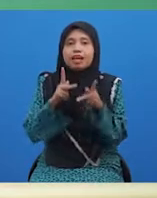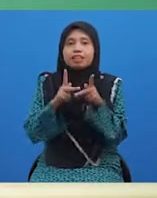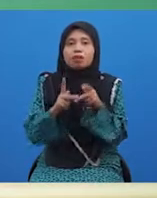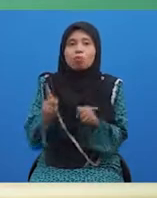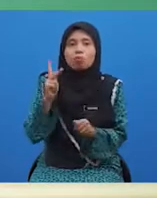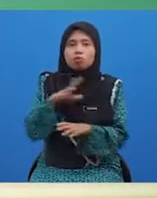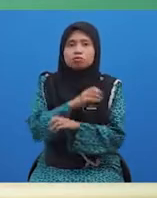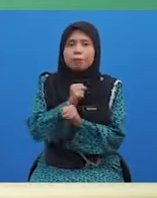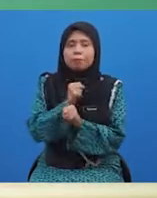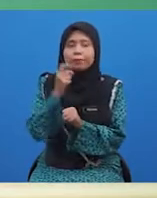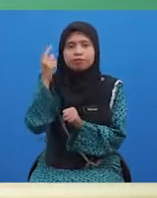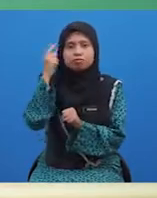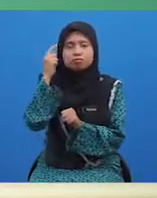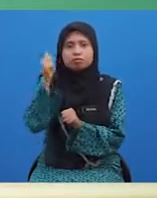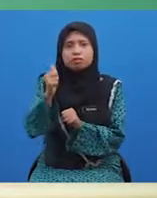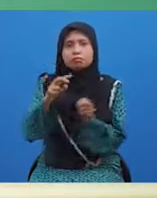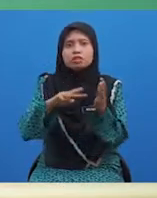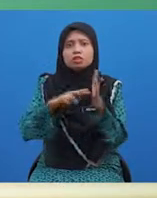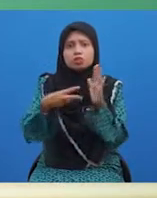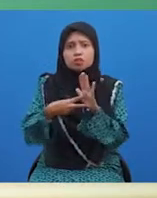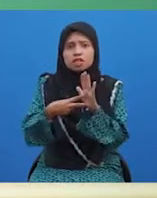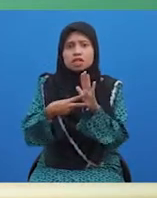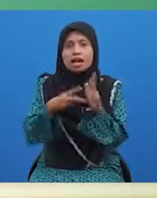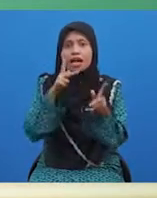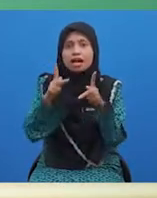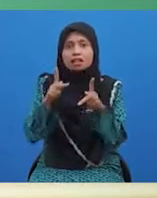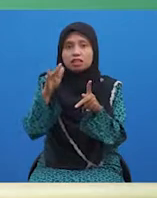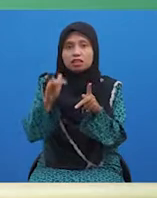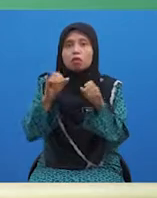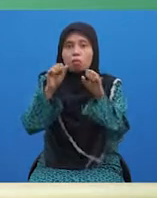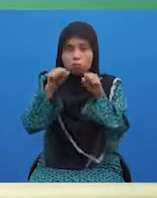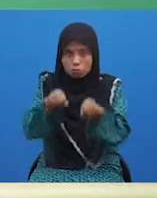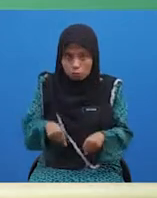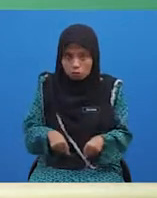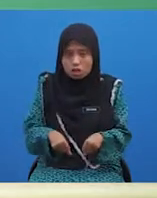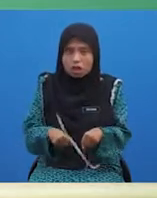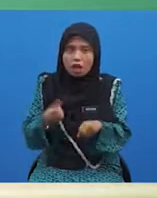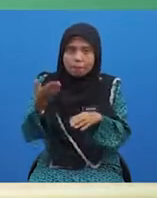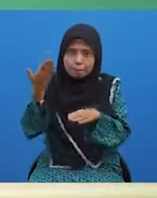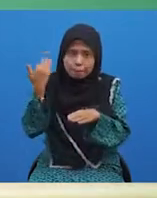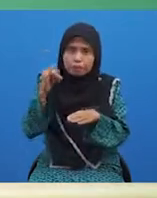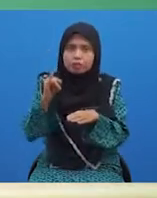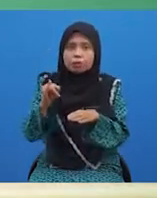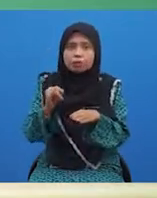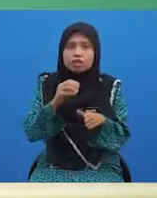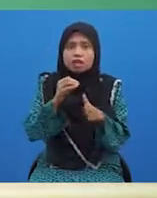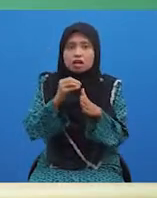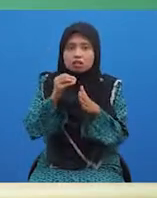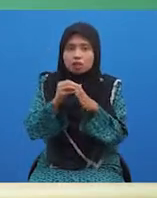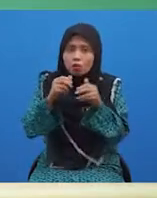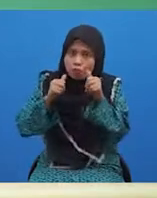dapat ditakrifkan sebagai kata yang boleh mendahului atau